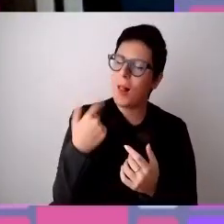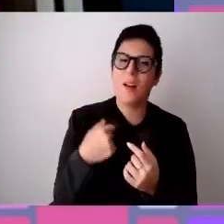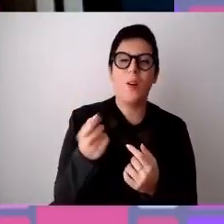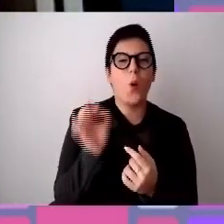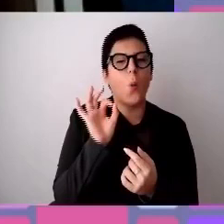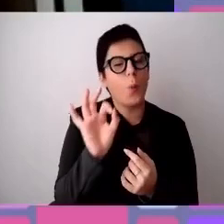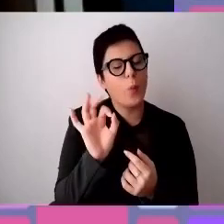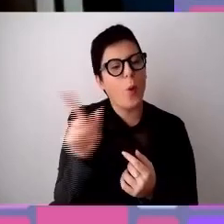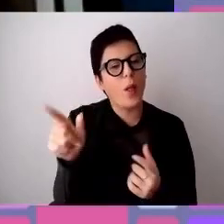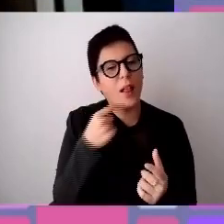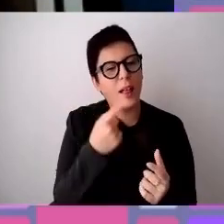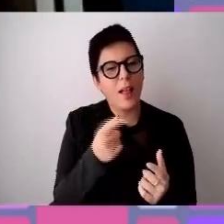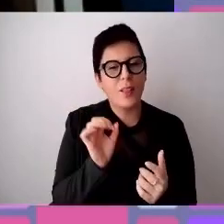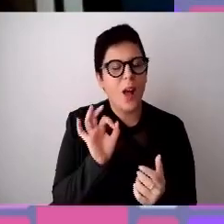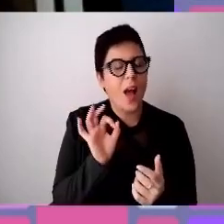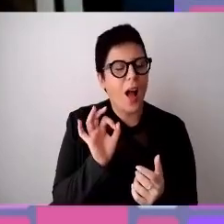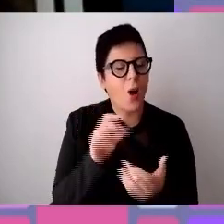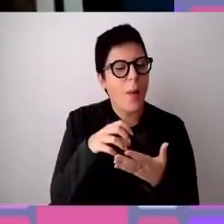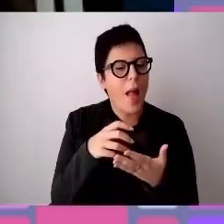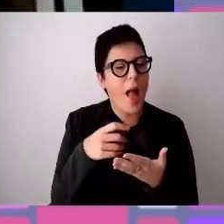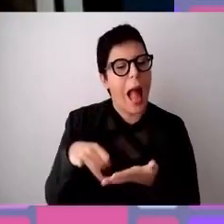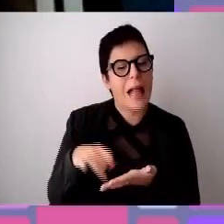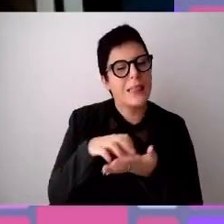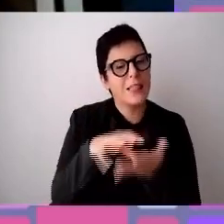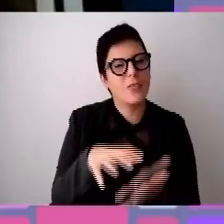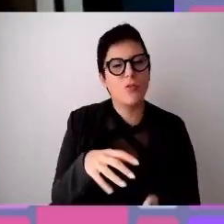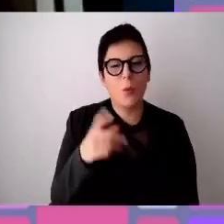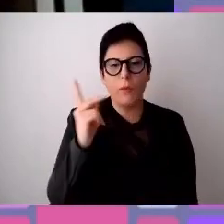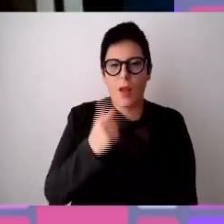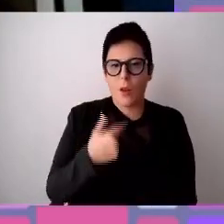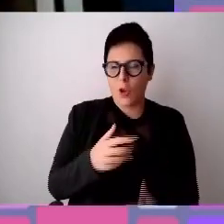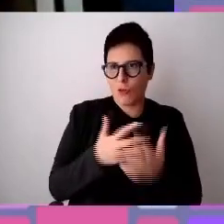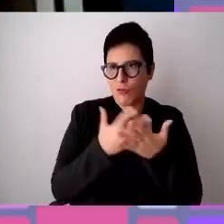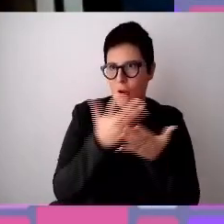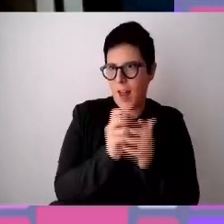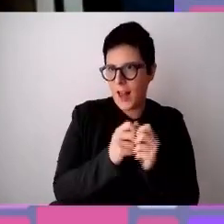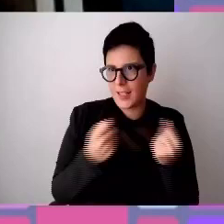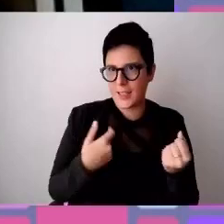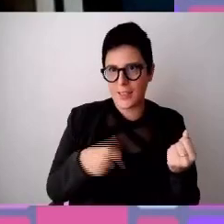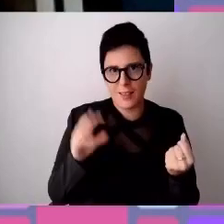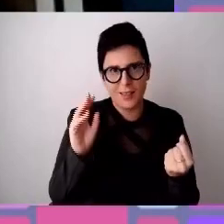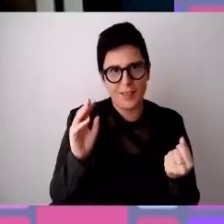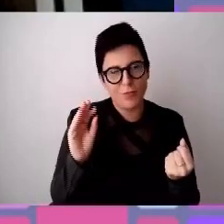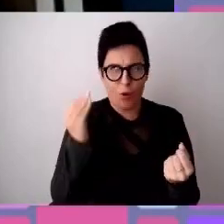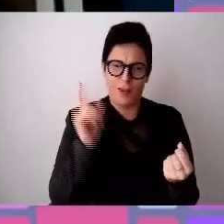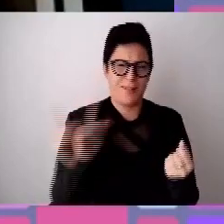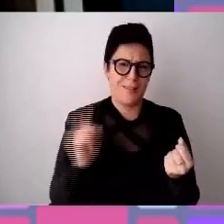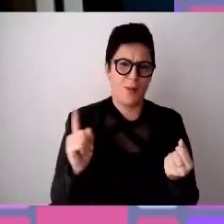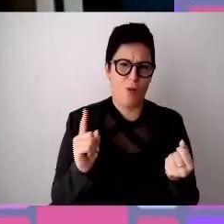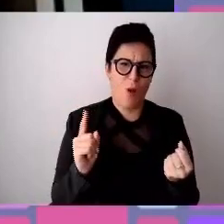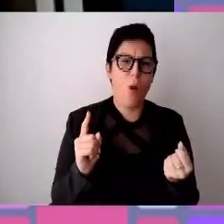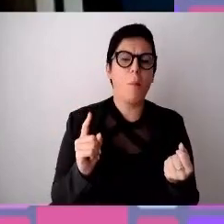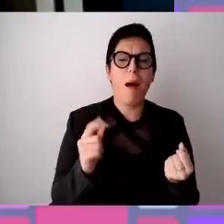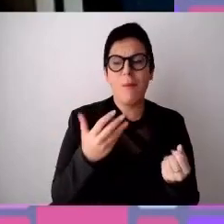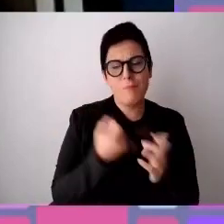sottolineare, non è affatto scontato, ve lo dico dal giornalista non giovanissimo che ha tanta esperienza, il ruolo di Manpower Group, e vorrei dire